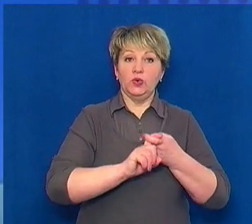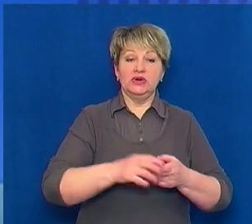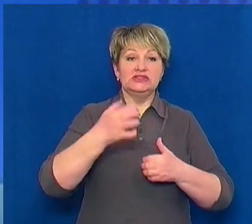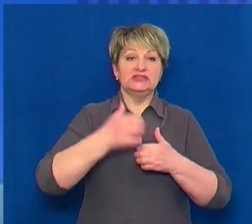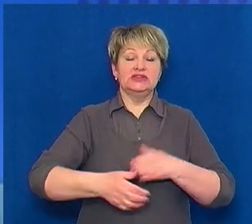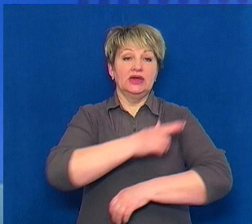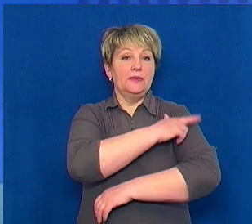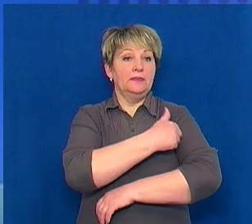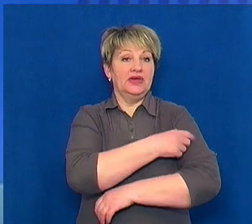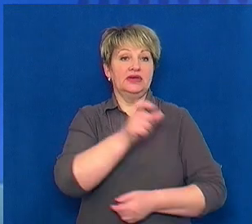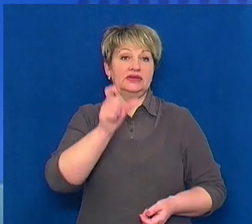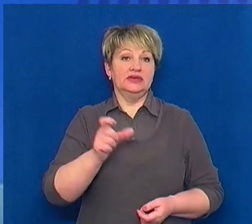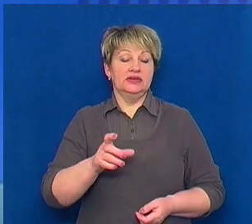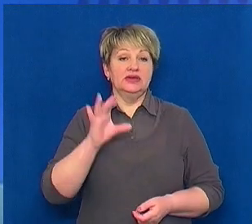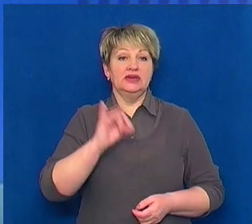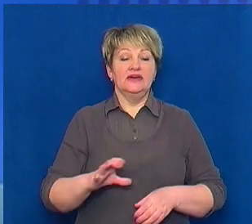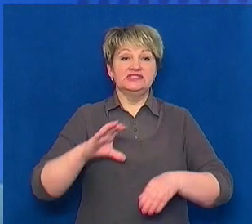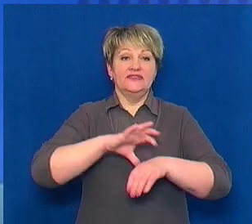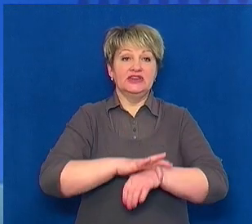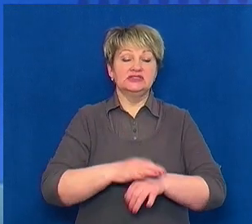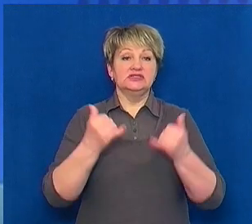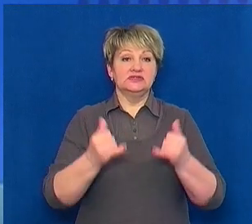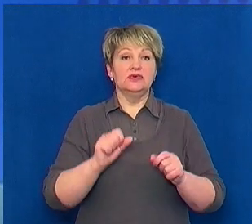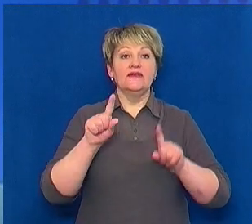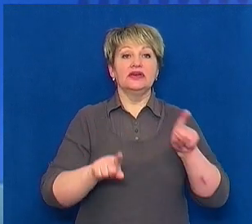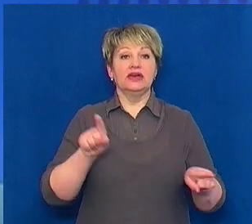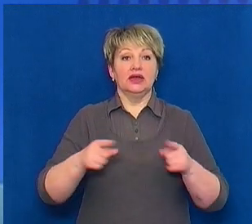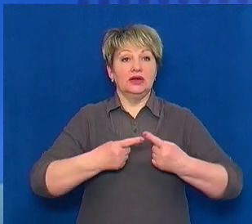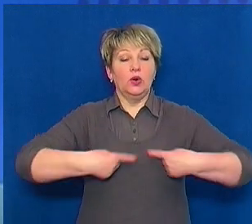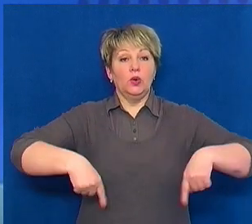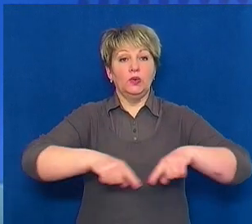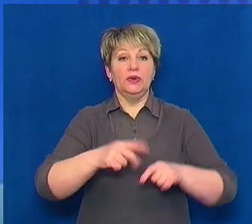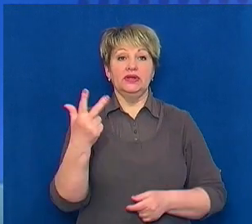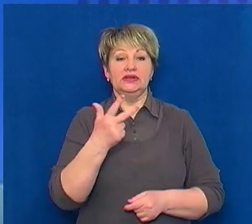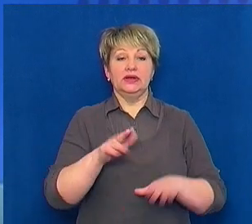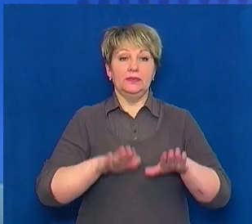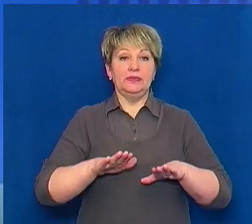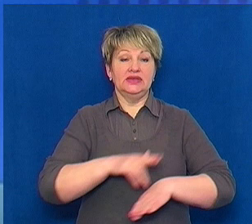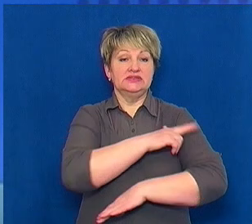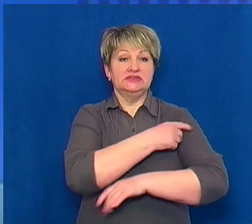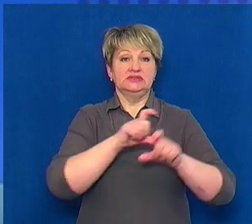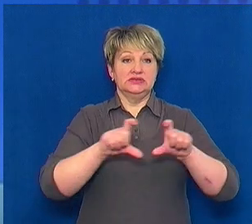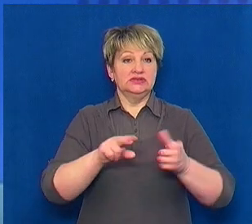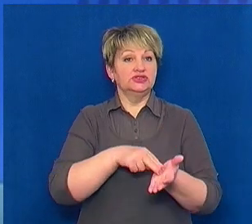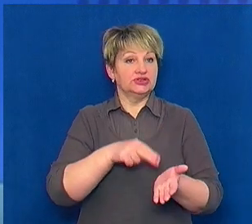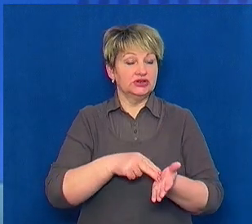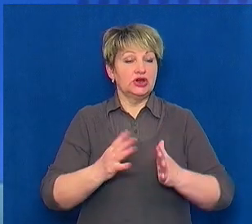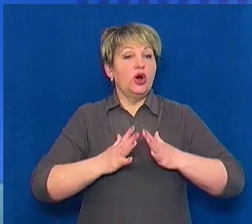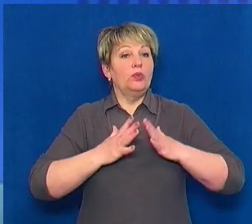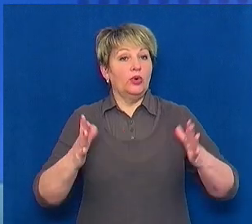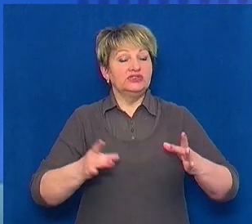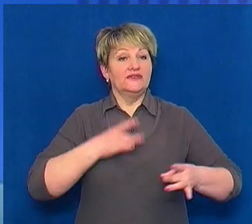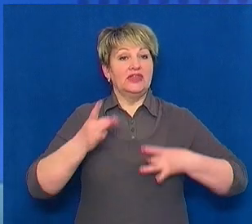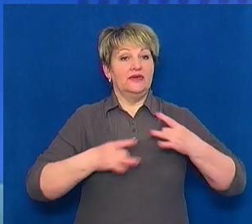медичного персоналу та пацієнтів зафіксували сьогодні в декількох відділеннях у Третьій міській лікарні Черкас. Найбільше у